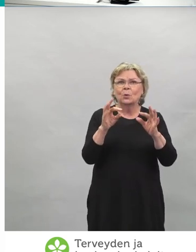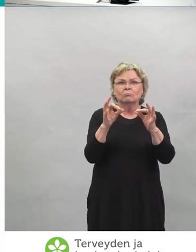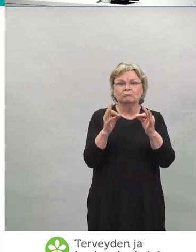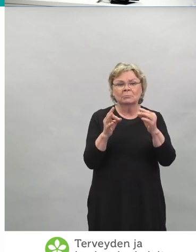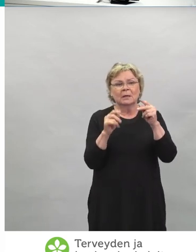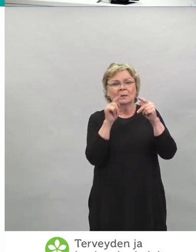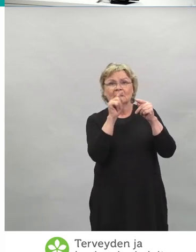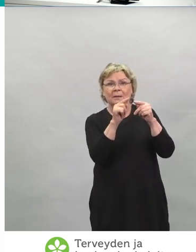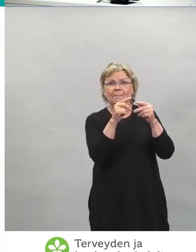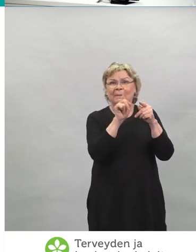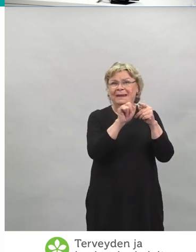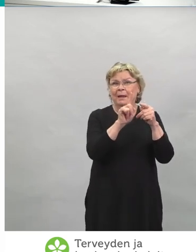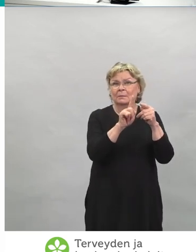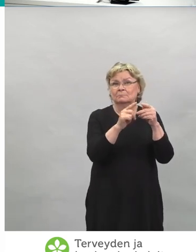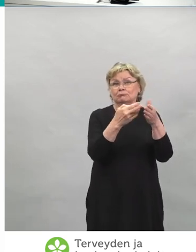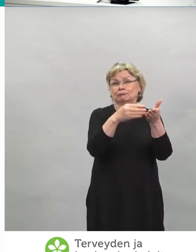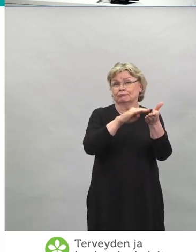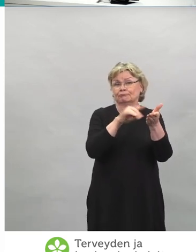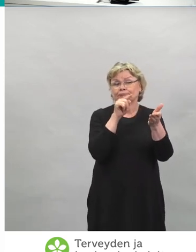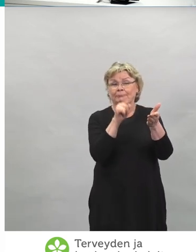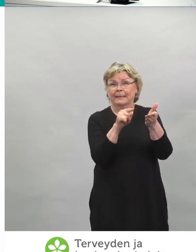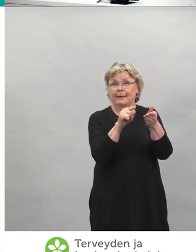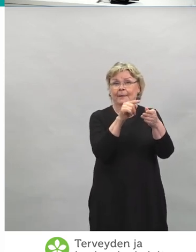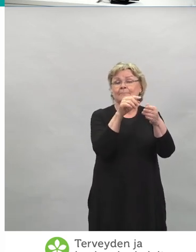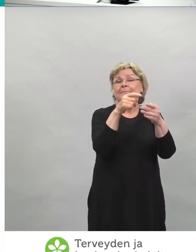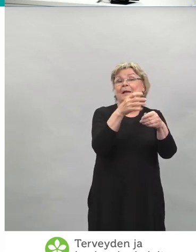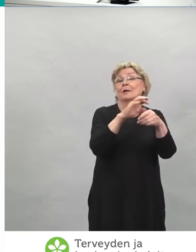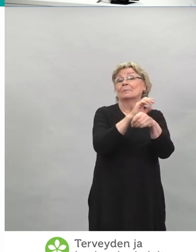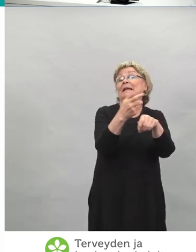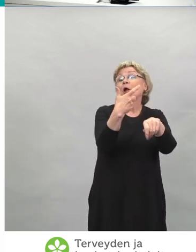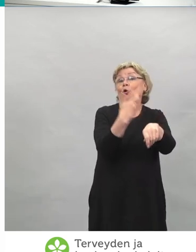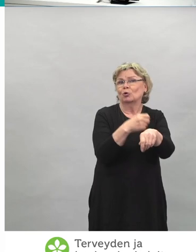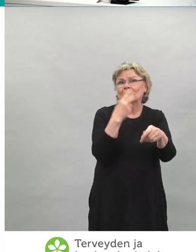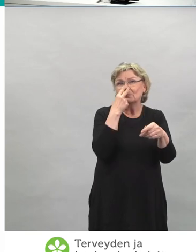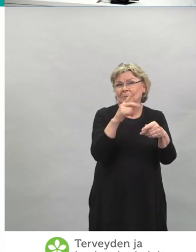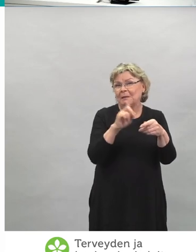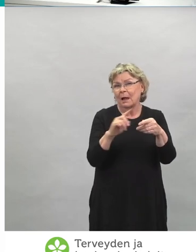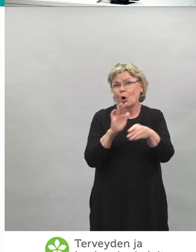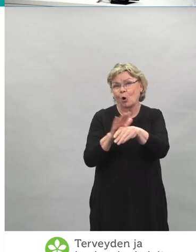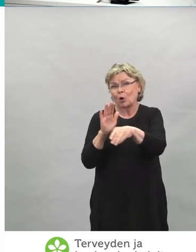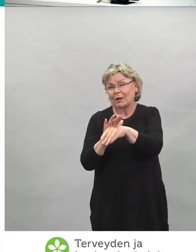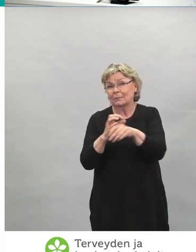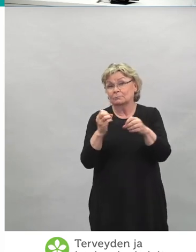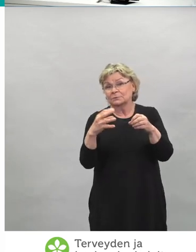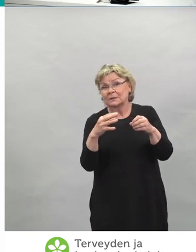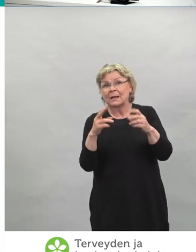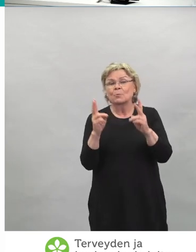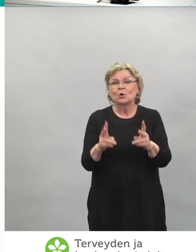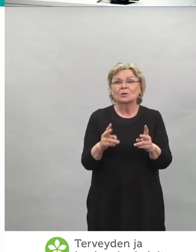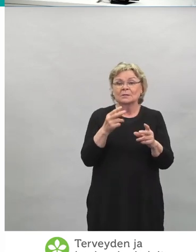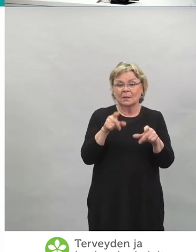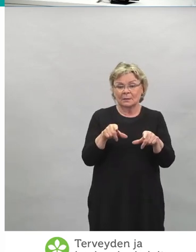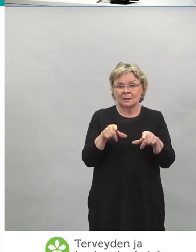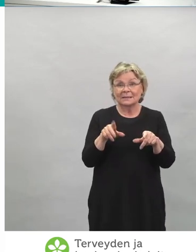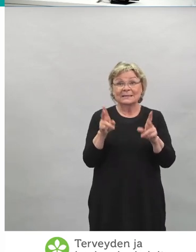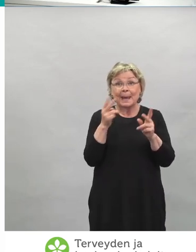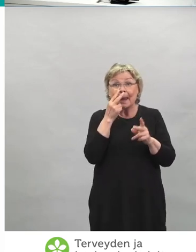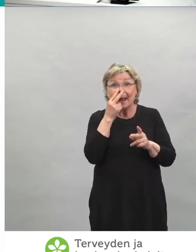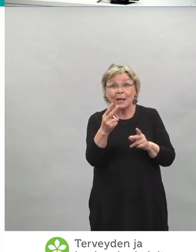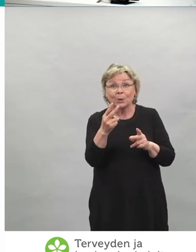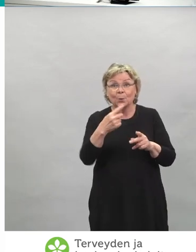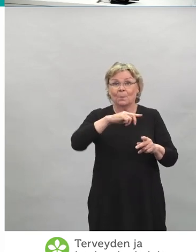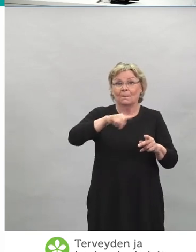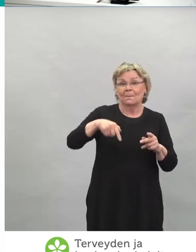on siellä tiedossa. Ja tuossa on myöskin sitten se nettiosoite, mitä kautta meidän Fimean nettisivuilta näitä